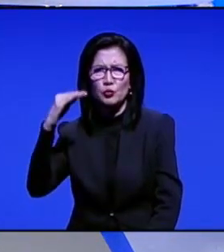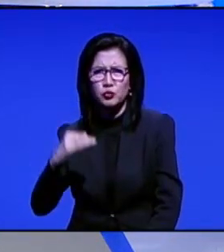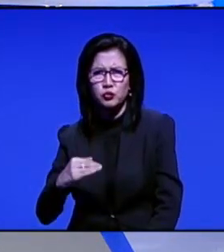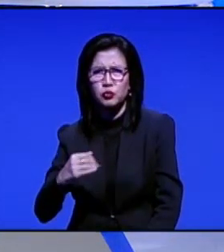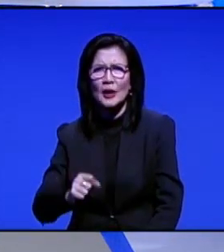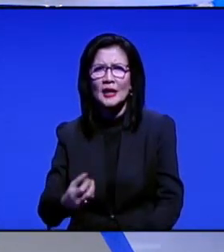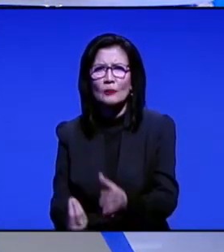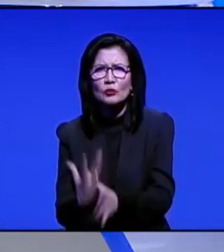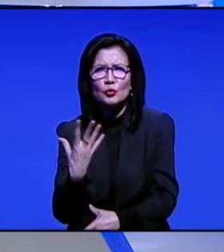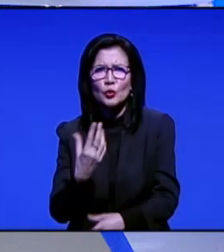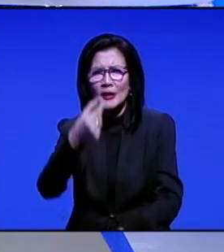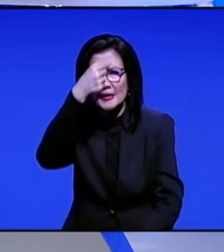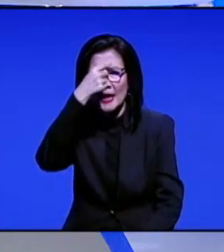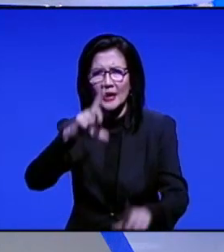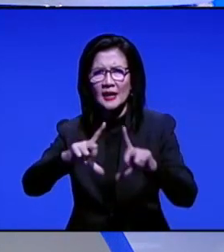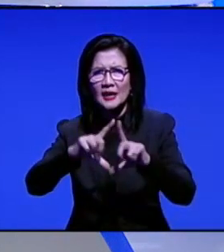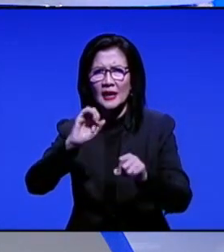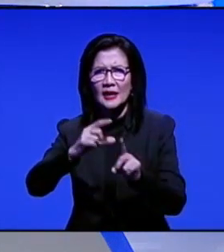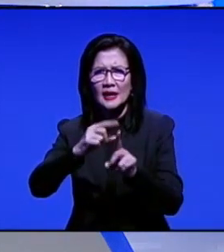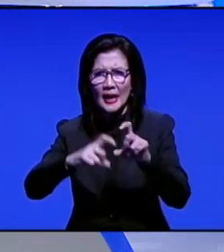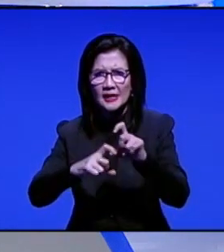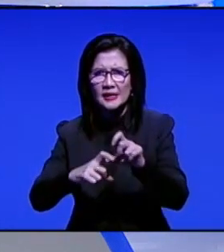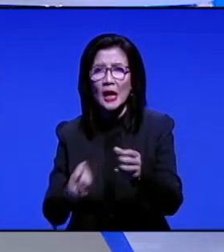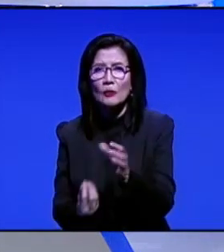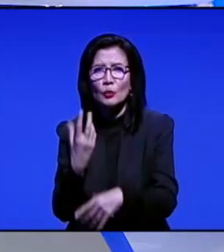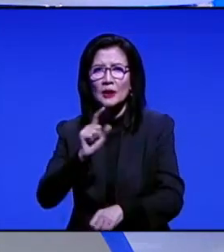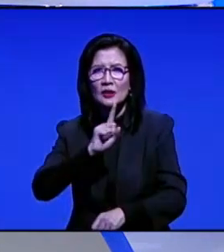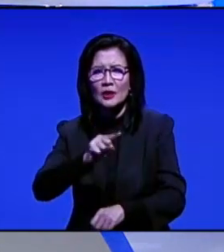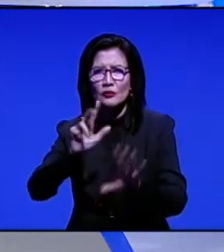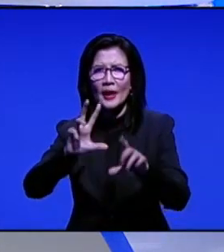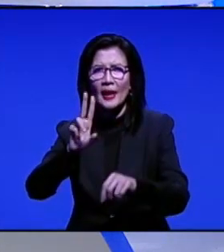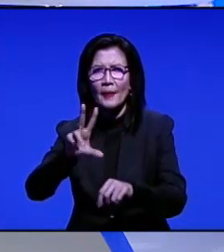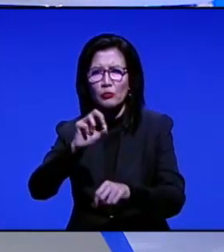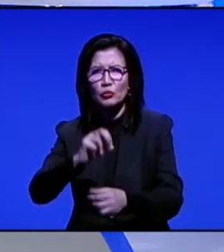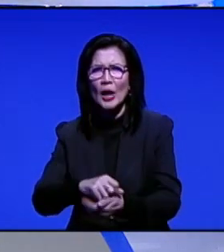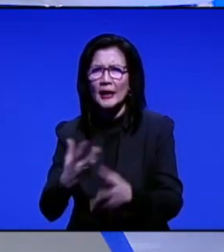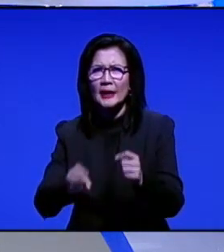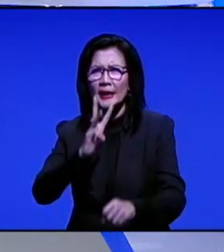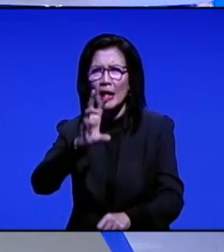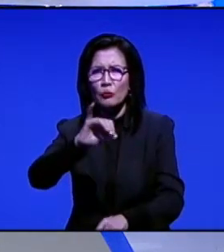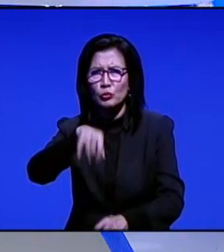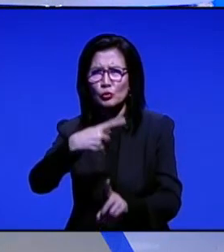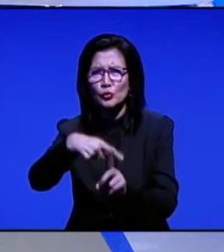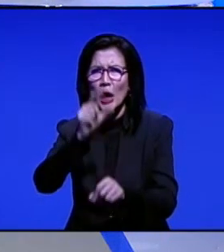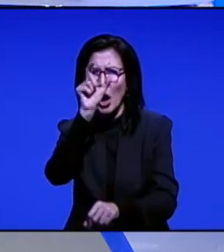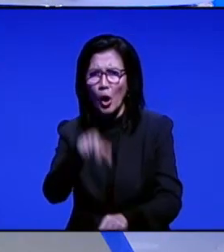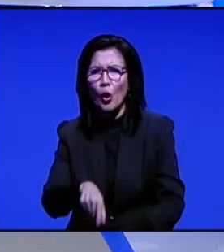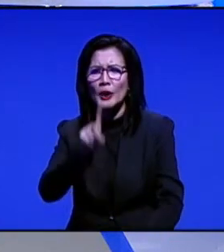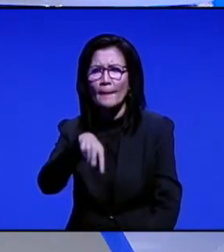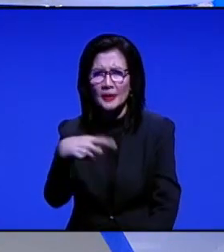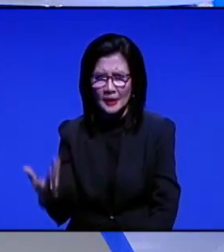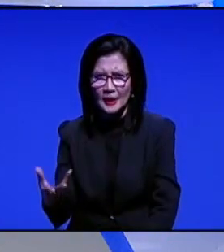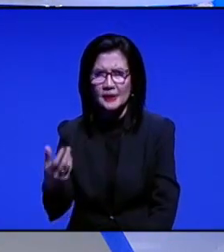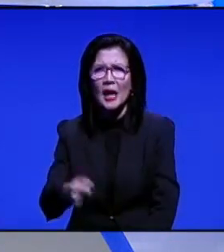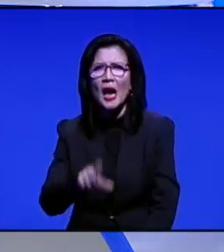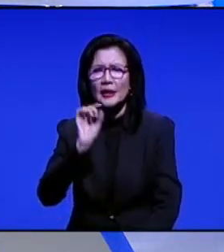Nah, sejak mencuat pada awal 1980-an, lebih dari 30 juta orang tewas dan puluhan juta lainnya menderita